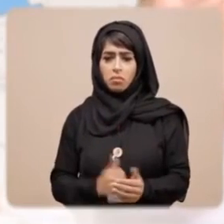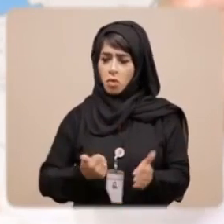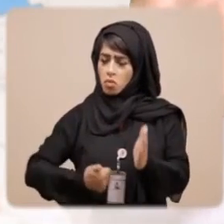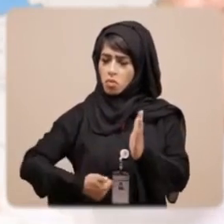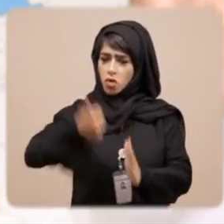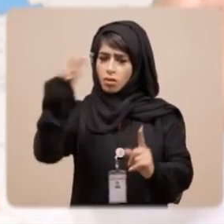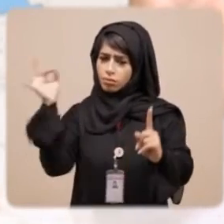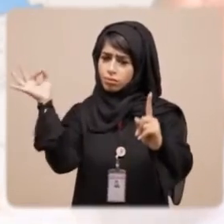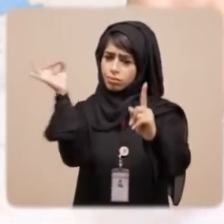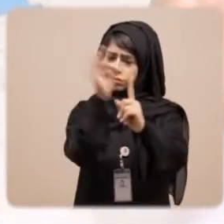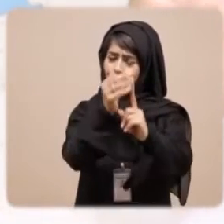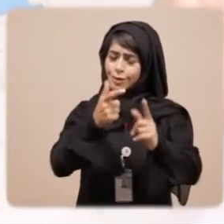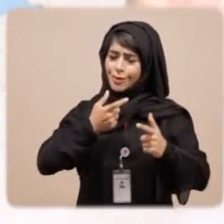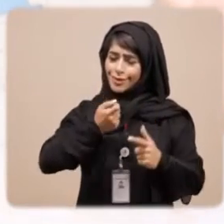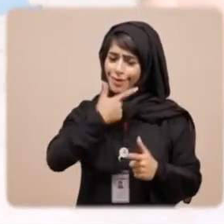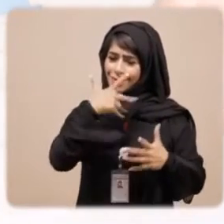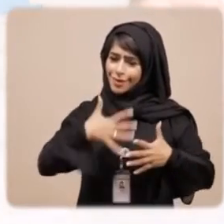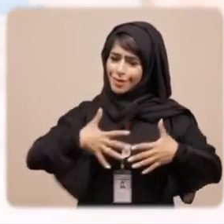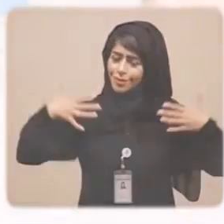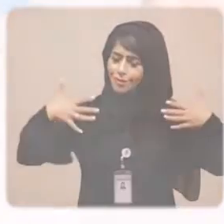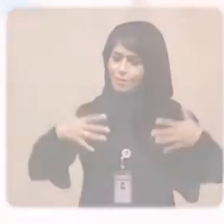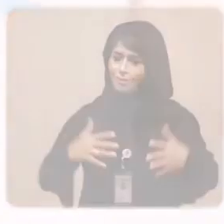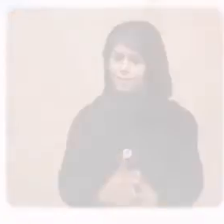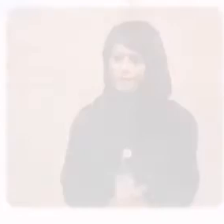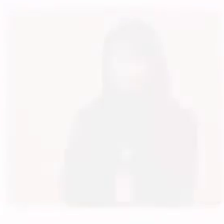حققتم غايتكم بإسعادنا